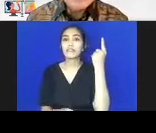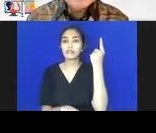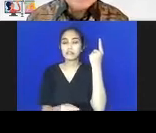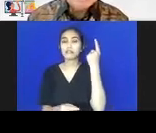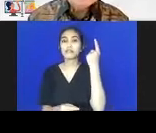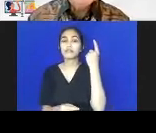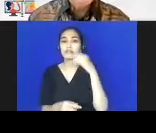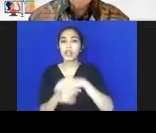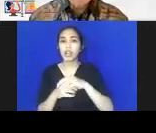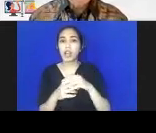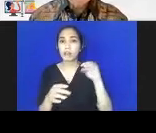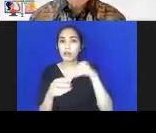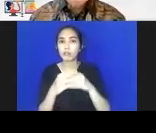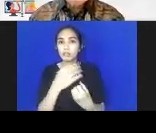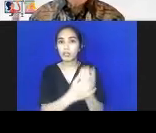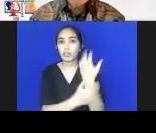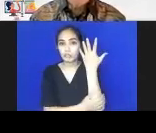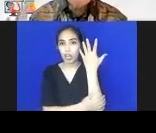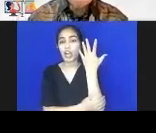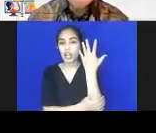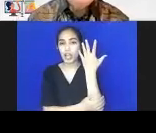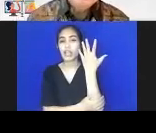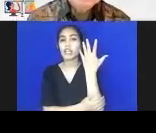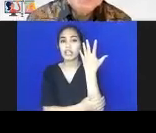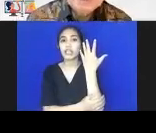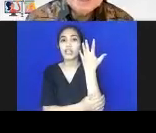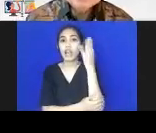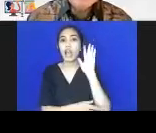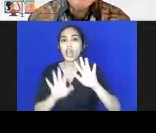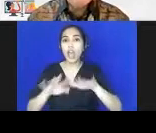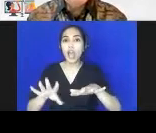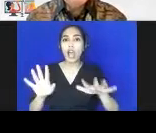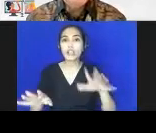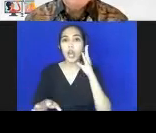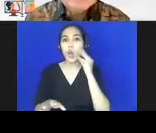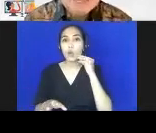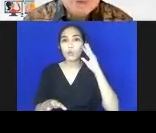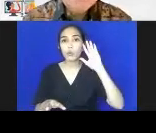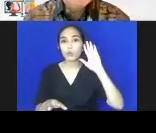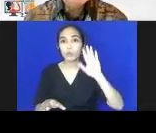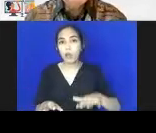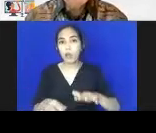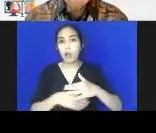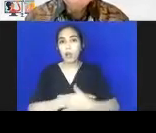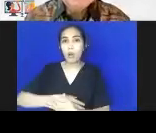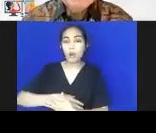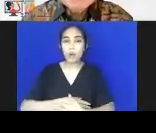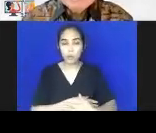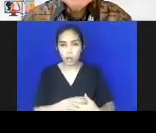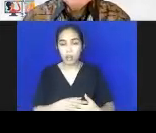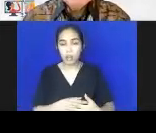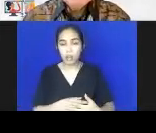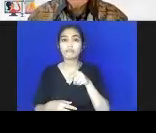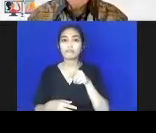pengembangan anak usia dini yang harus diintegrasi. Ingat, ini perpres ya. Jadi semua kementerian wajib melakukan, PMDA juga wajib melakukan.